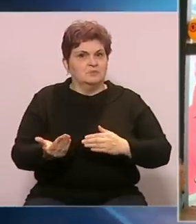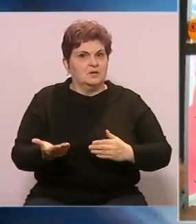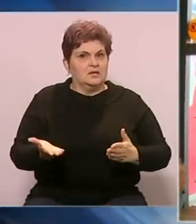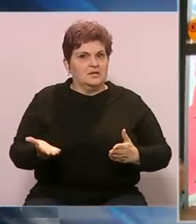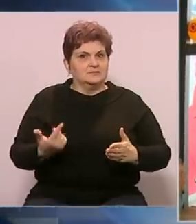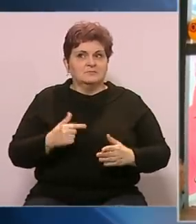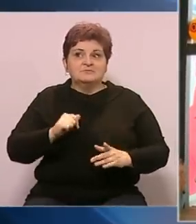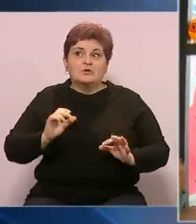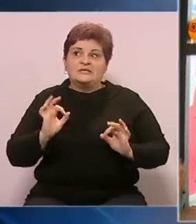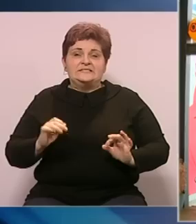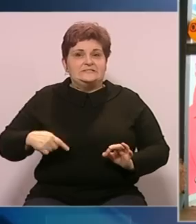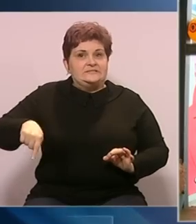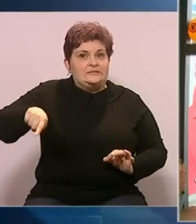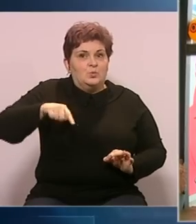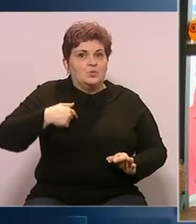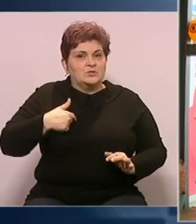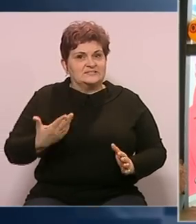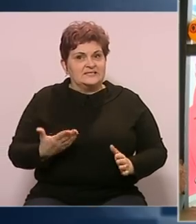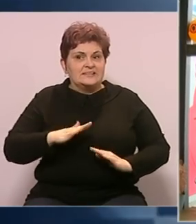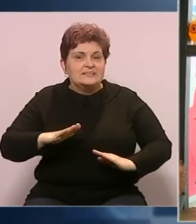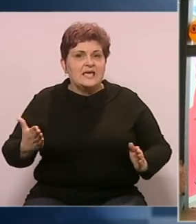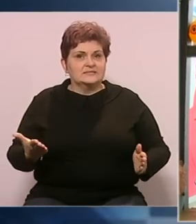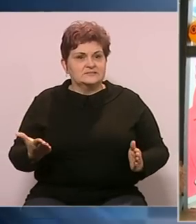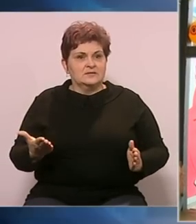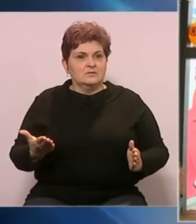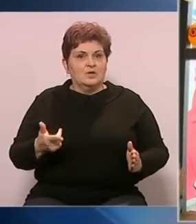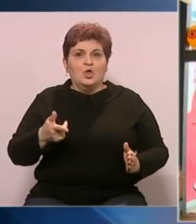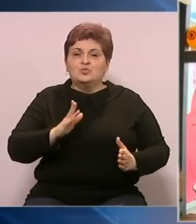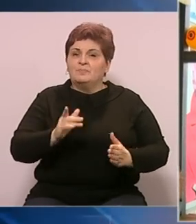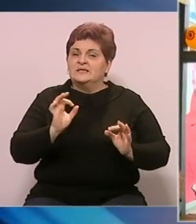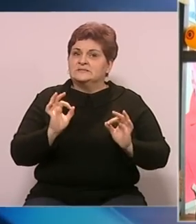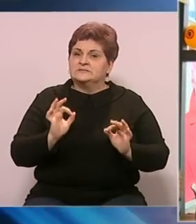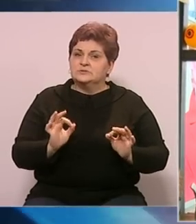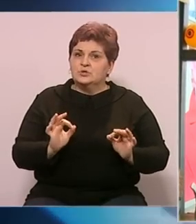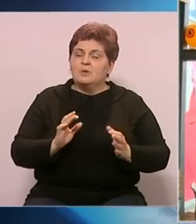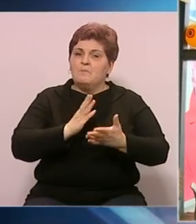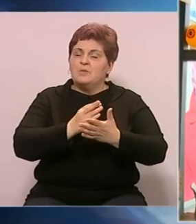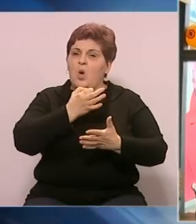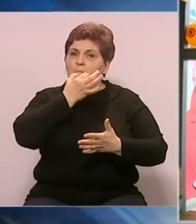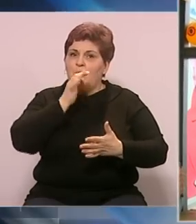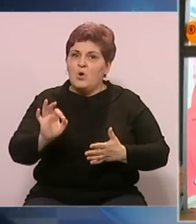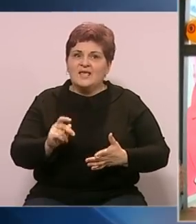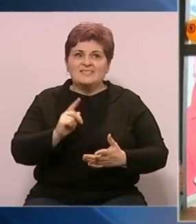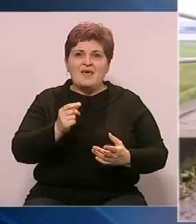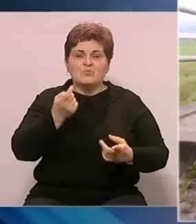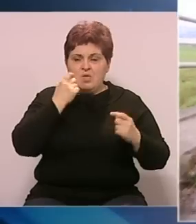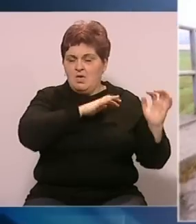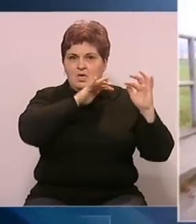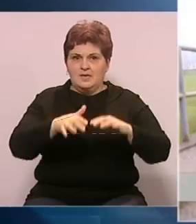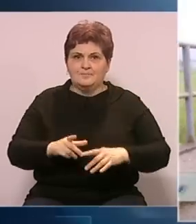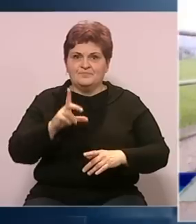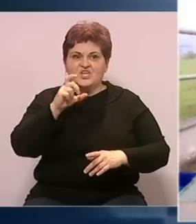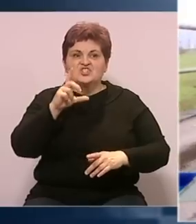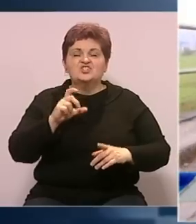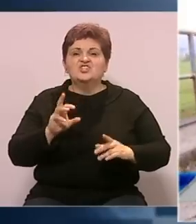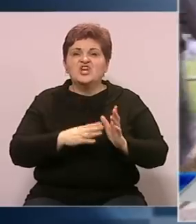sigurnosti ljudi, građana, djece i tako onako. sigurno to bi bilo bolje da do toga ne bi došlo. Čečeni